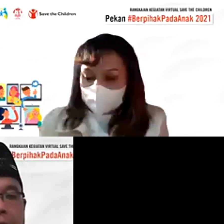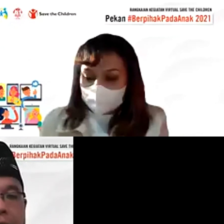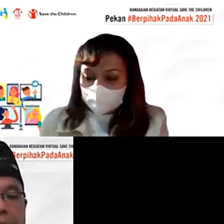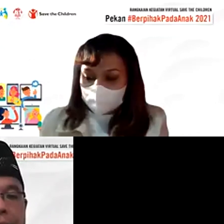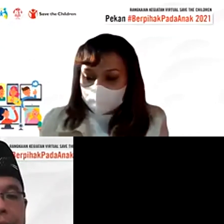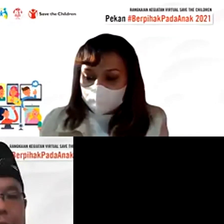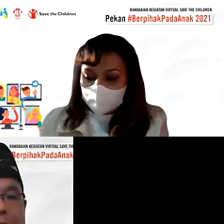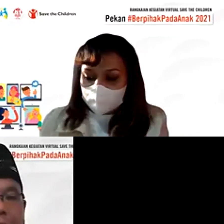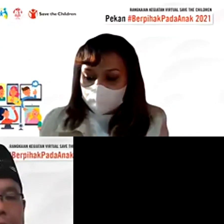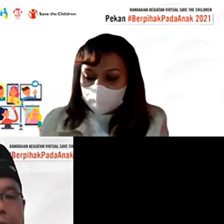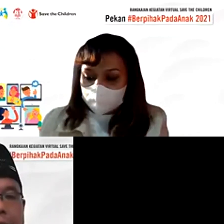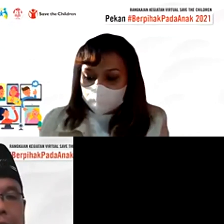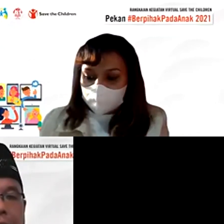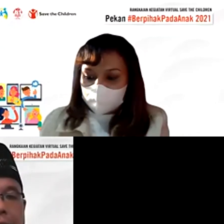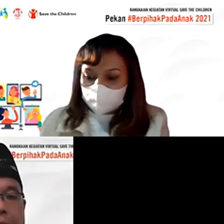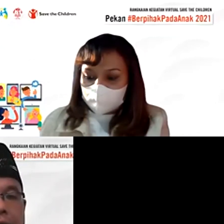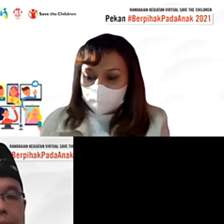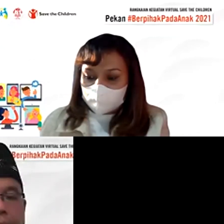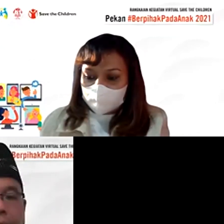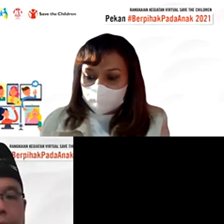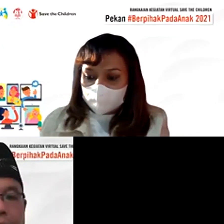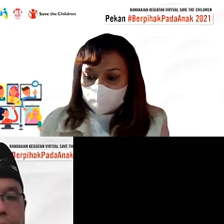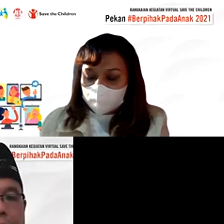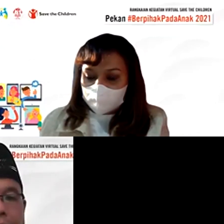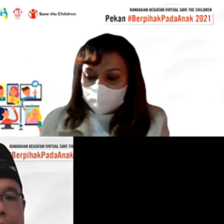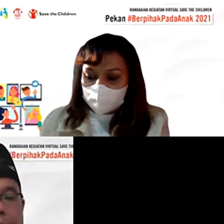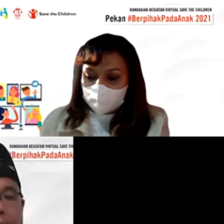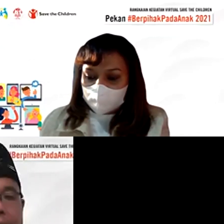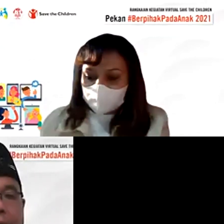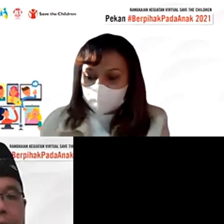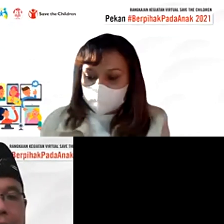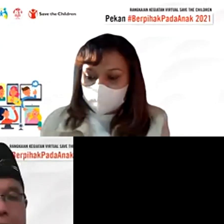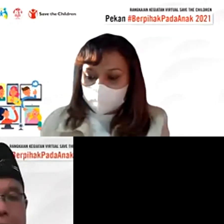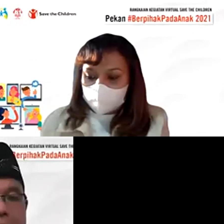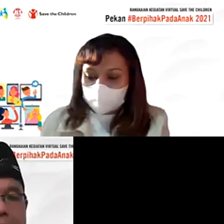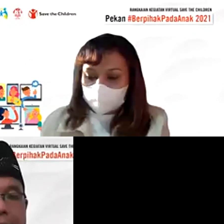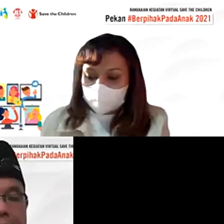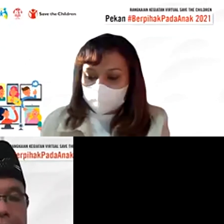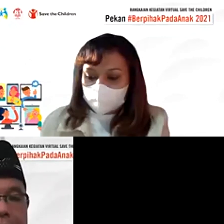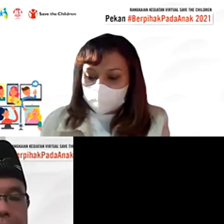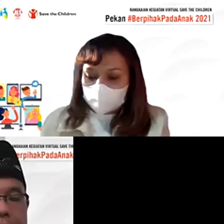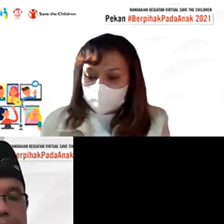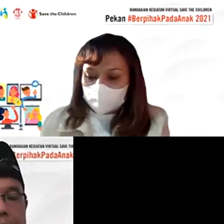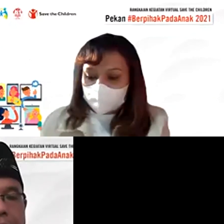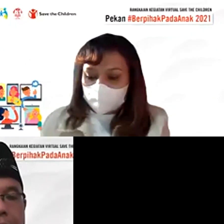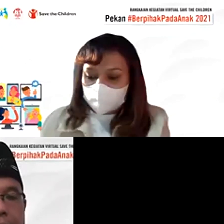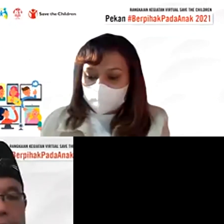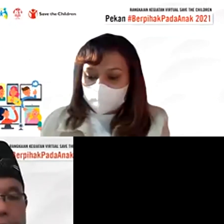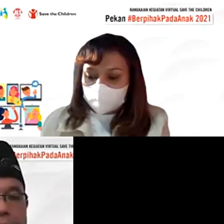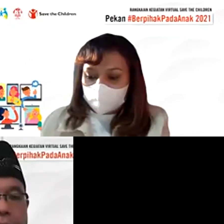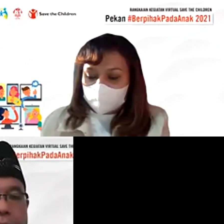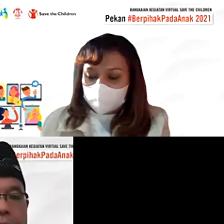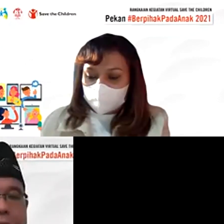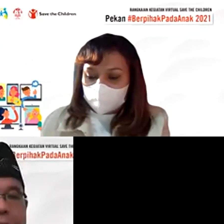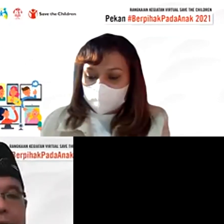yang terkonfirmasi dengan yang tidak terkonfirmasi itu tetap terjaga secara baik nah